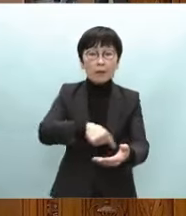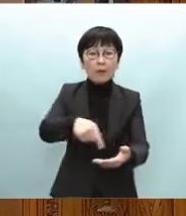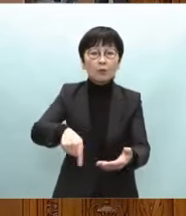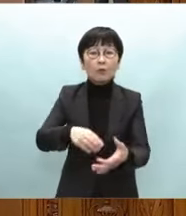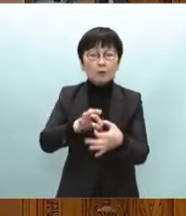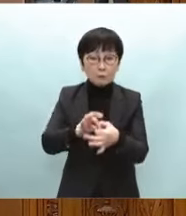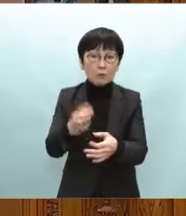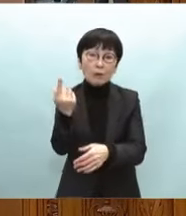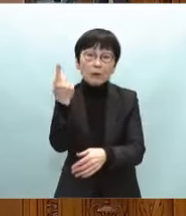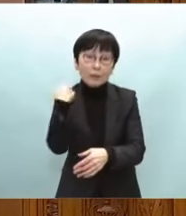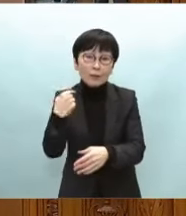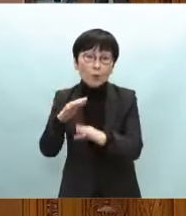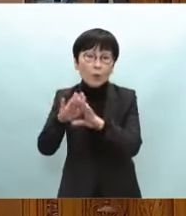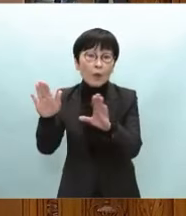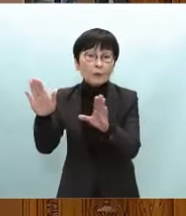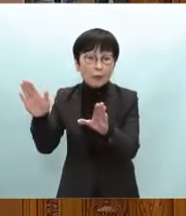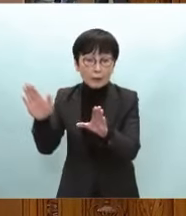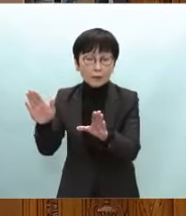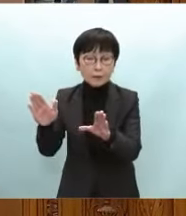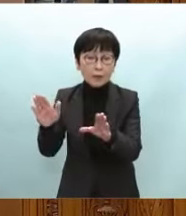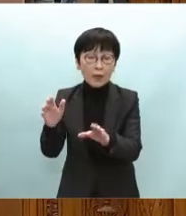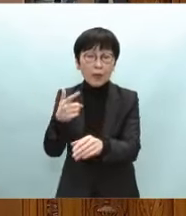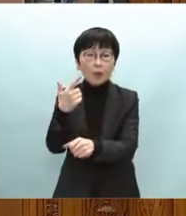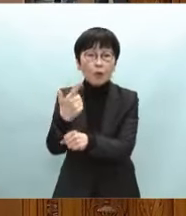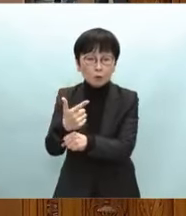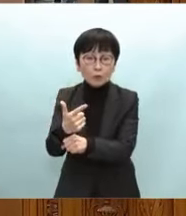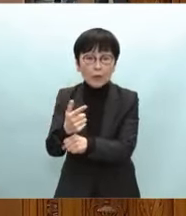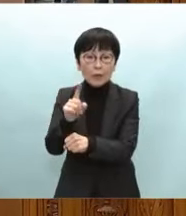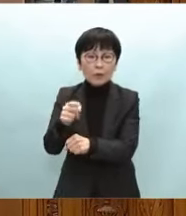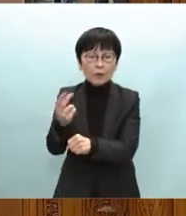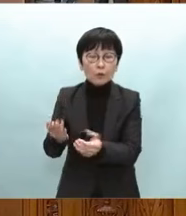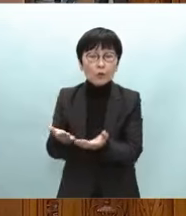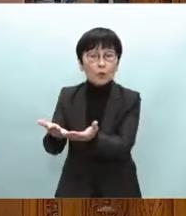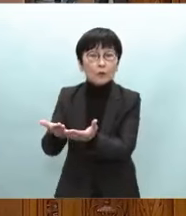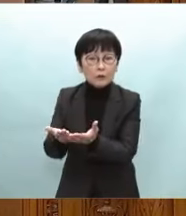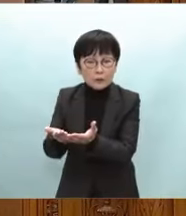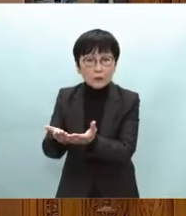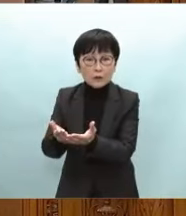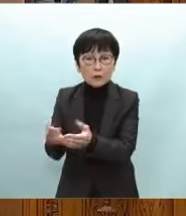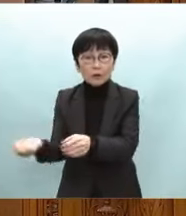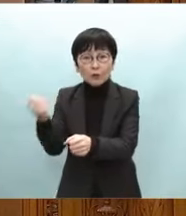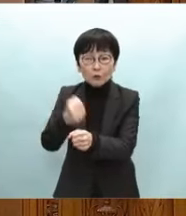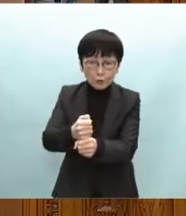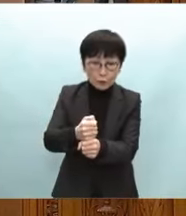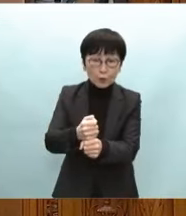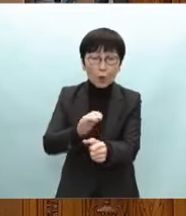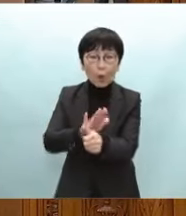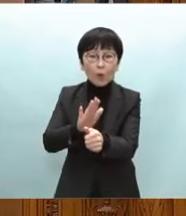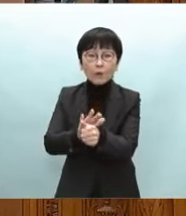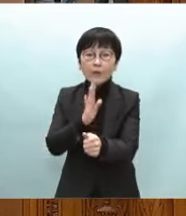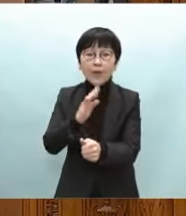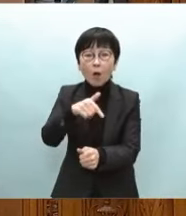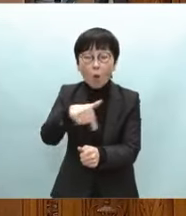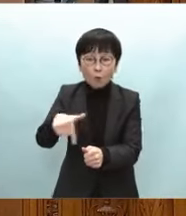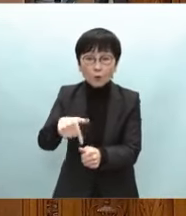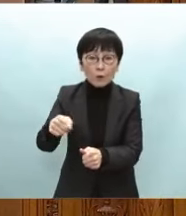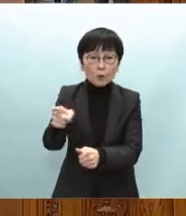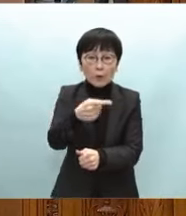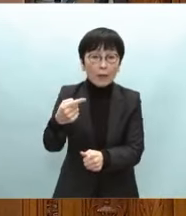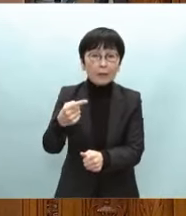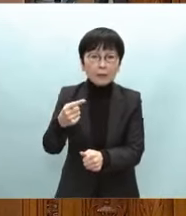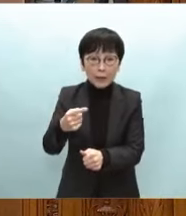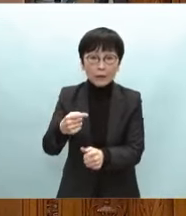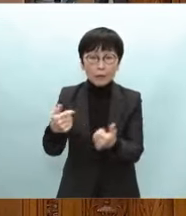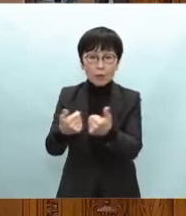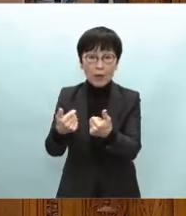昨日開催した令和6年野党半島地震復旧・復興支援本部の第1回会